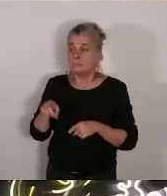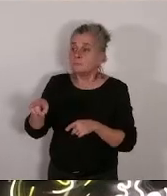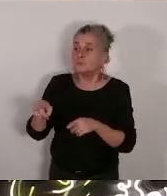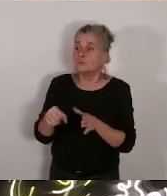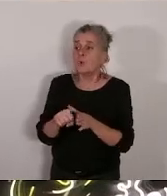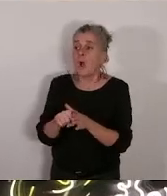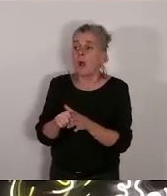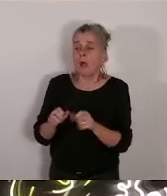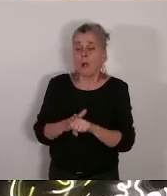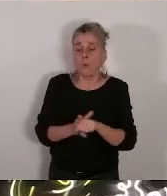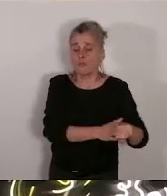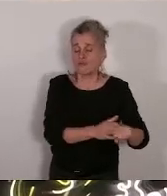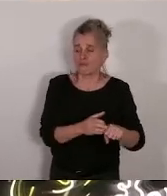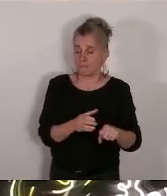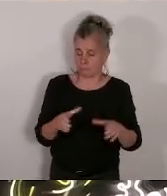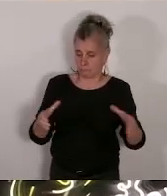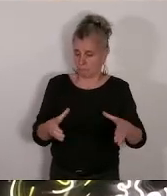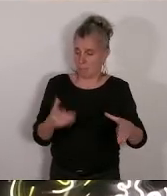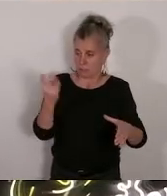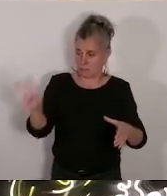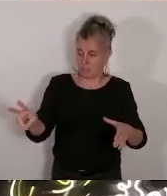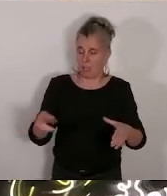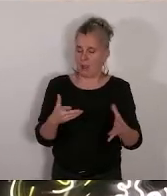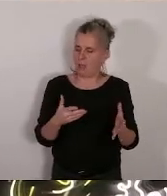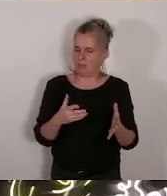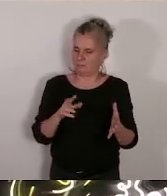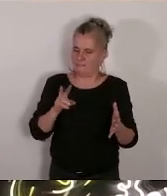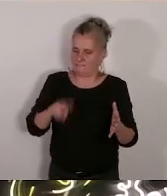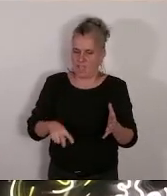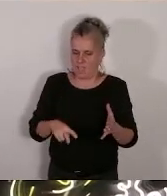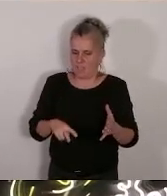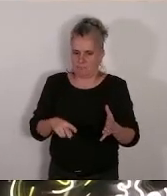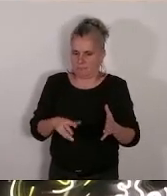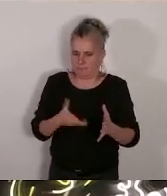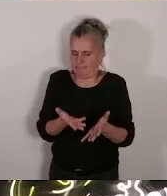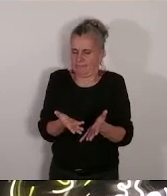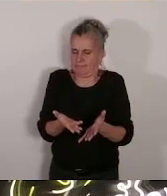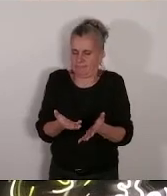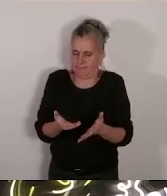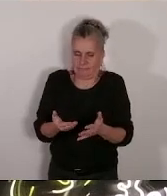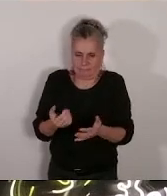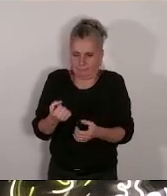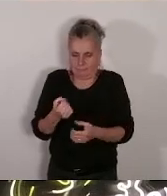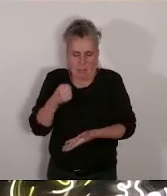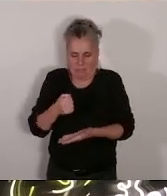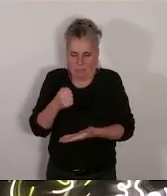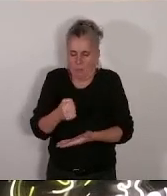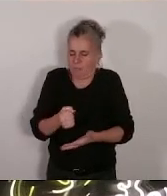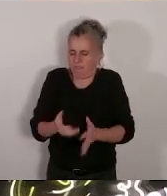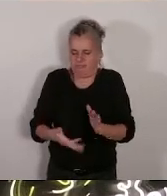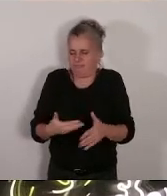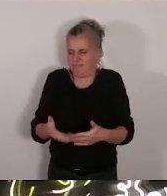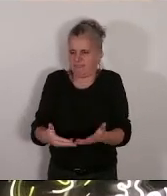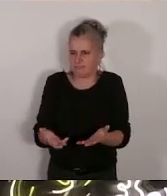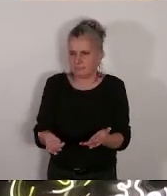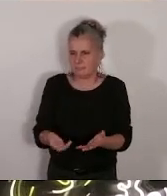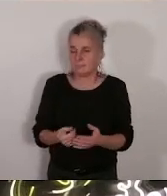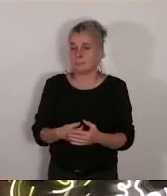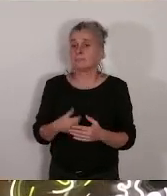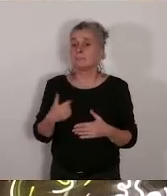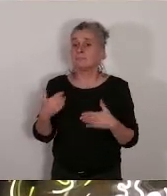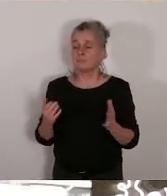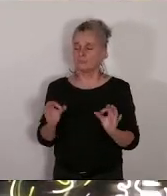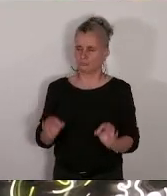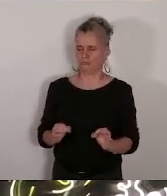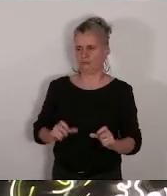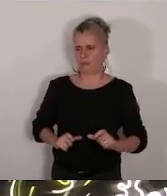patrimonial. Je m'en souviens très bien. Chers collègues, la délibération proposée limite les visites aux seules journées